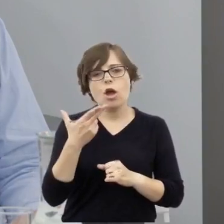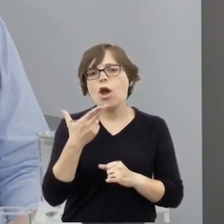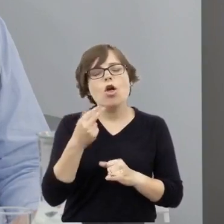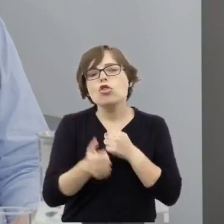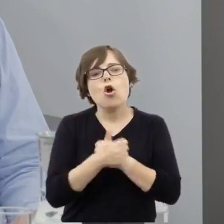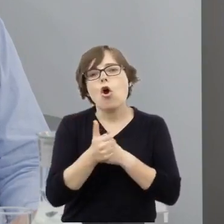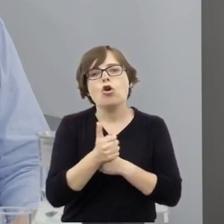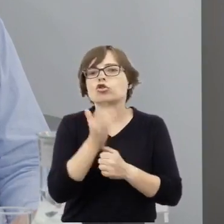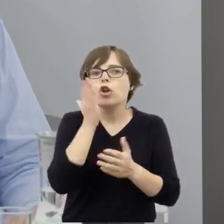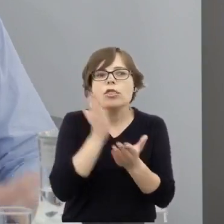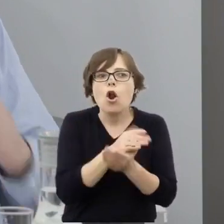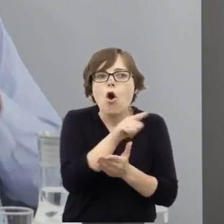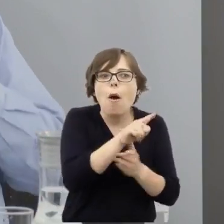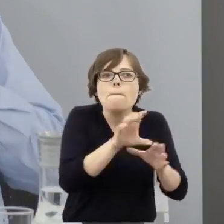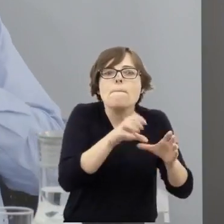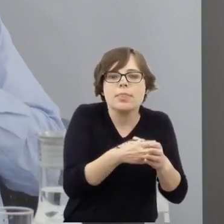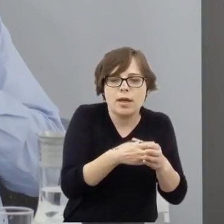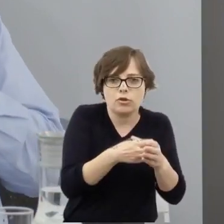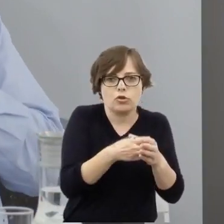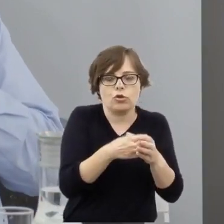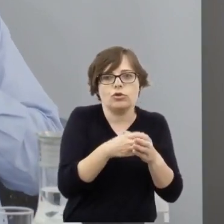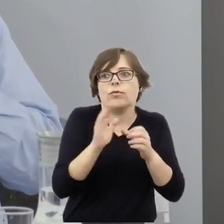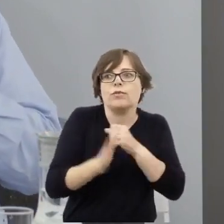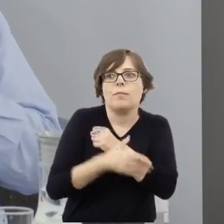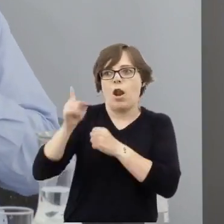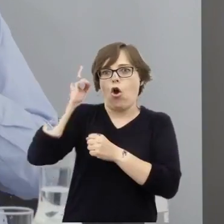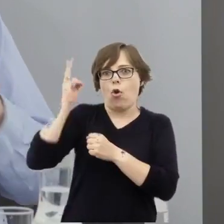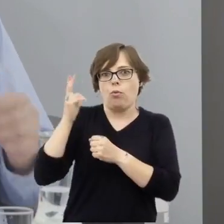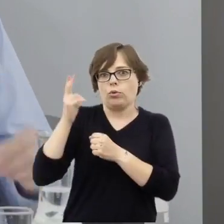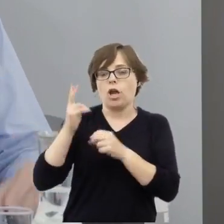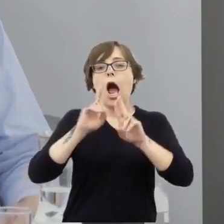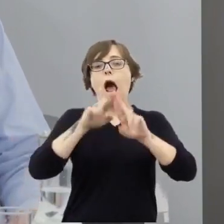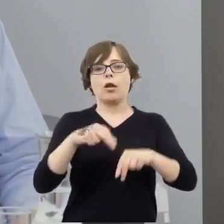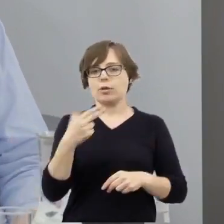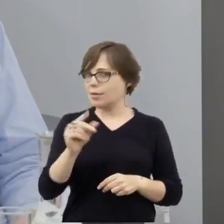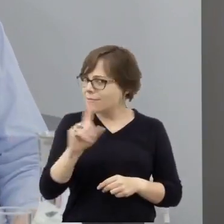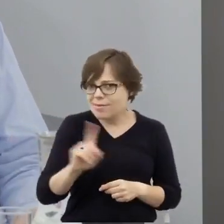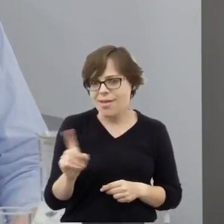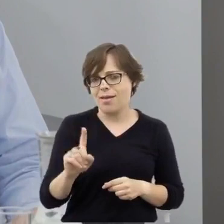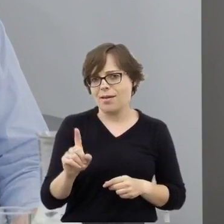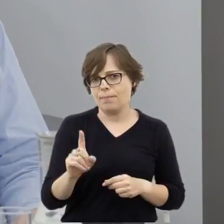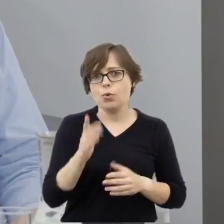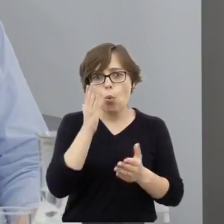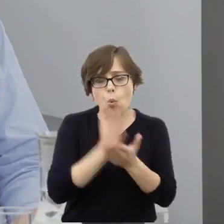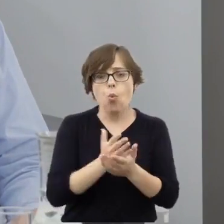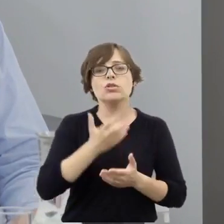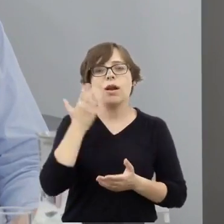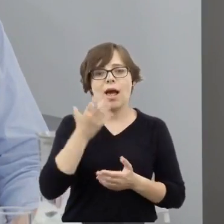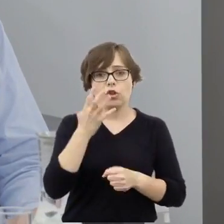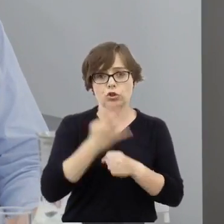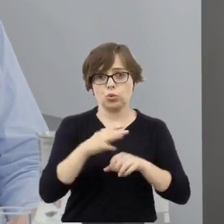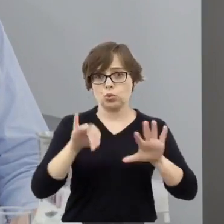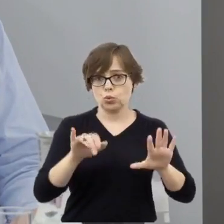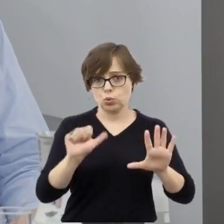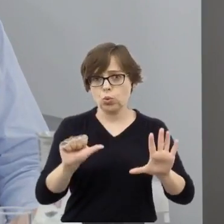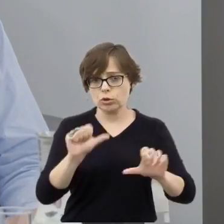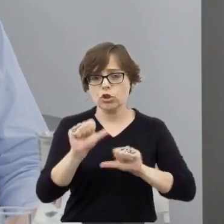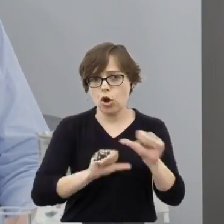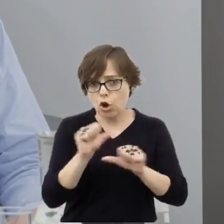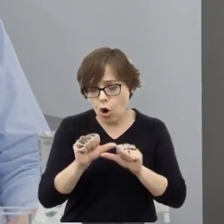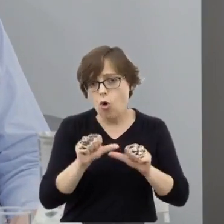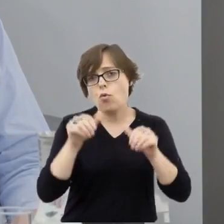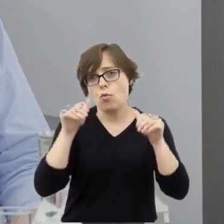mniejszość i inne mniejszości popierały władzę komunistyczną. Już latem 1946 roku możemy mówić o